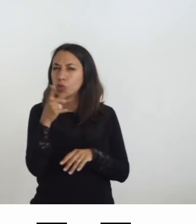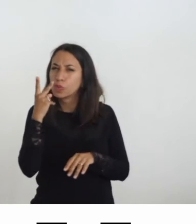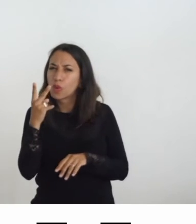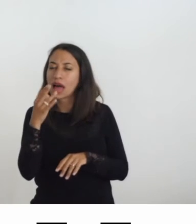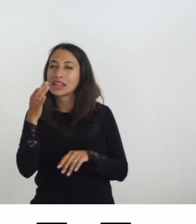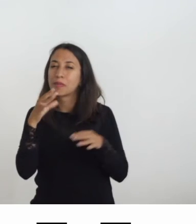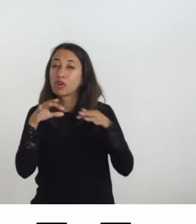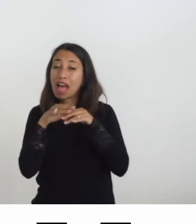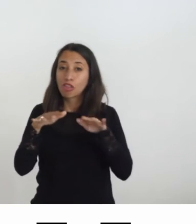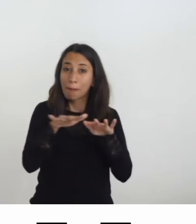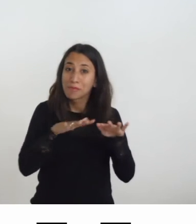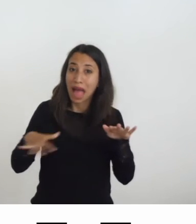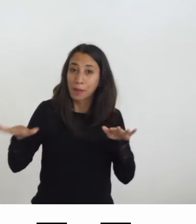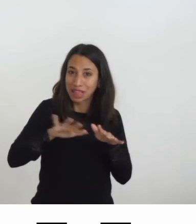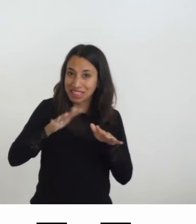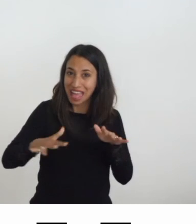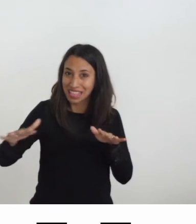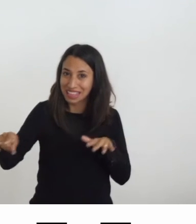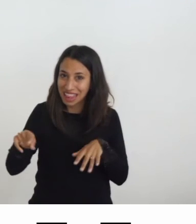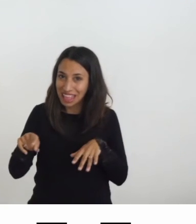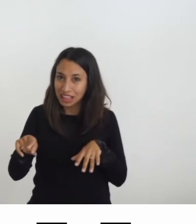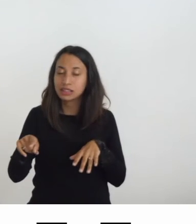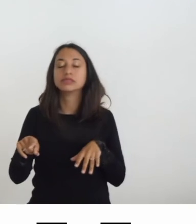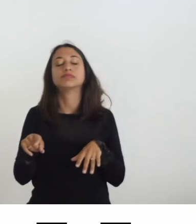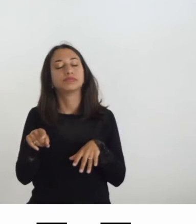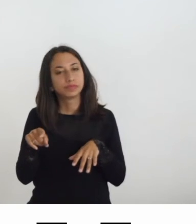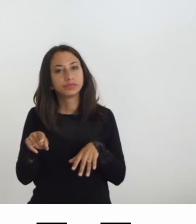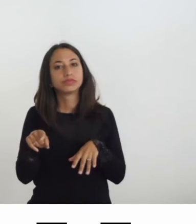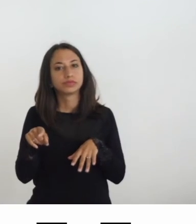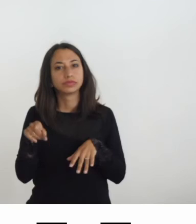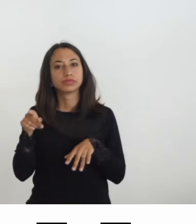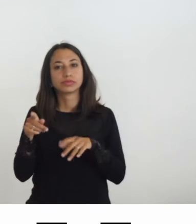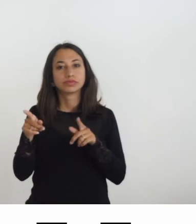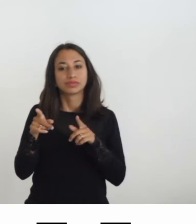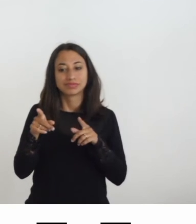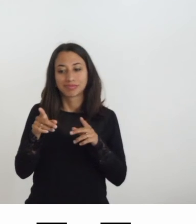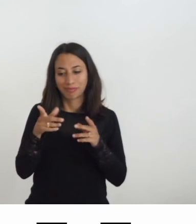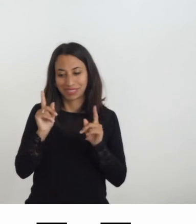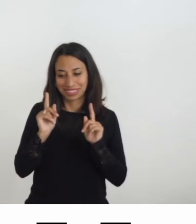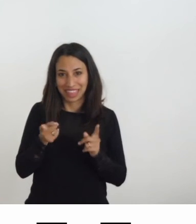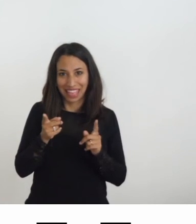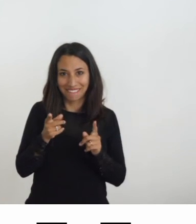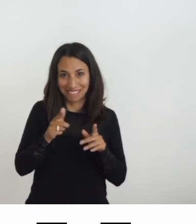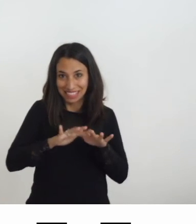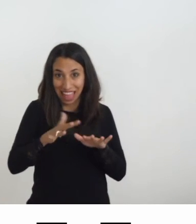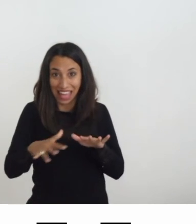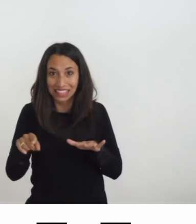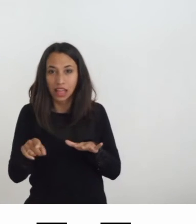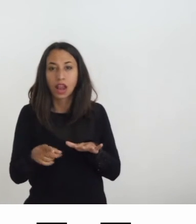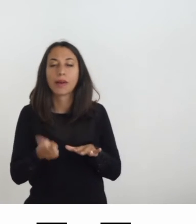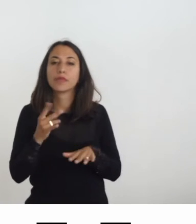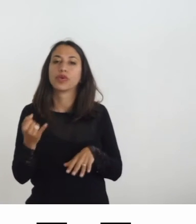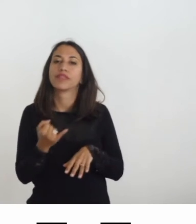tattili anche che guardate nelle stazioni eccetera eccetera nella traduzione tattile è più facile da